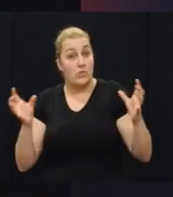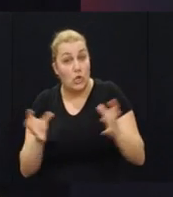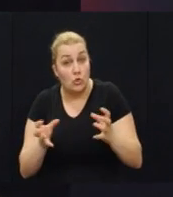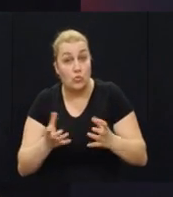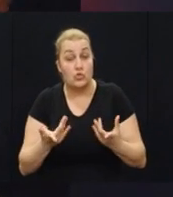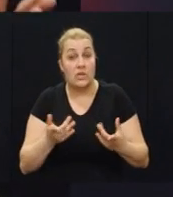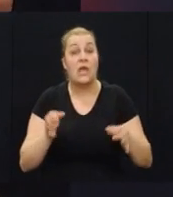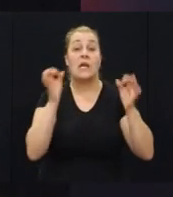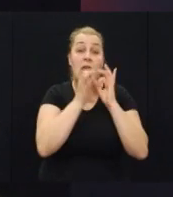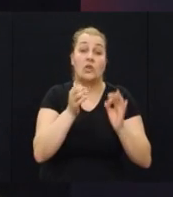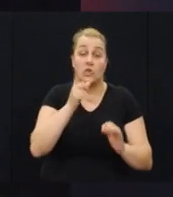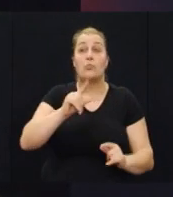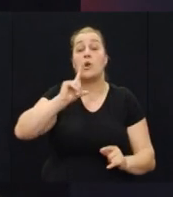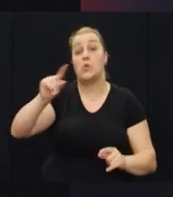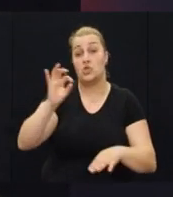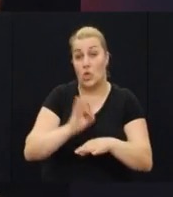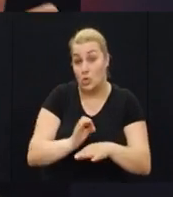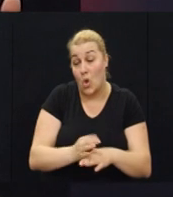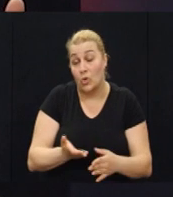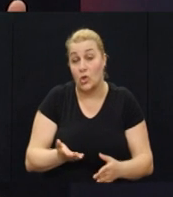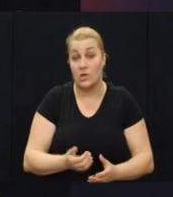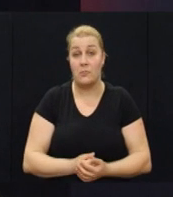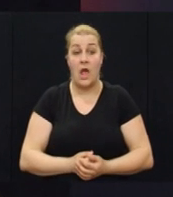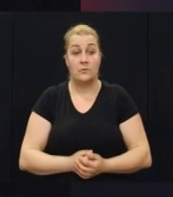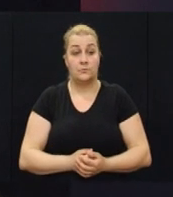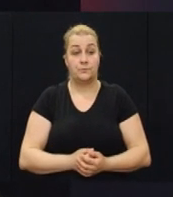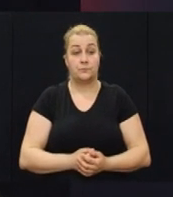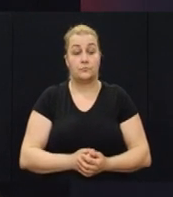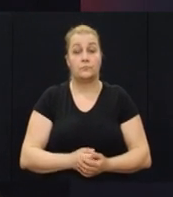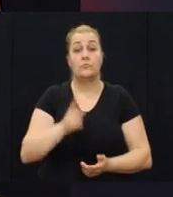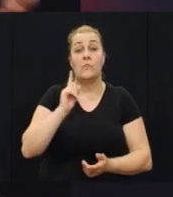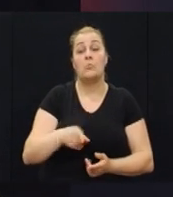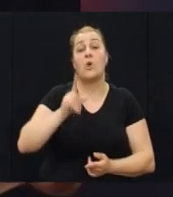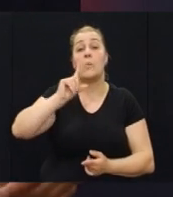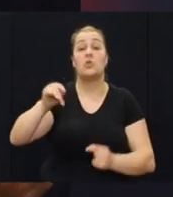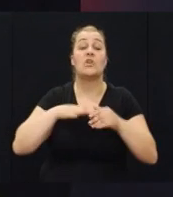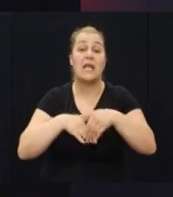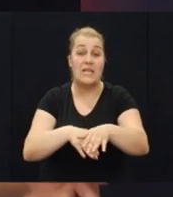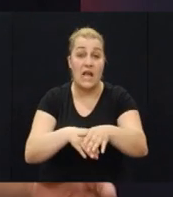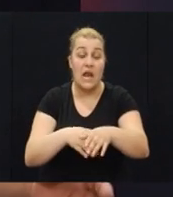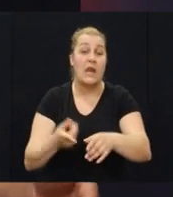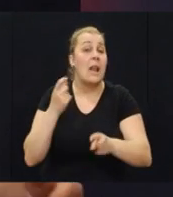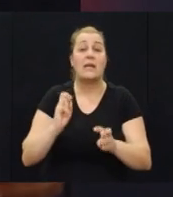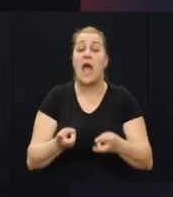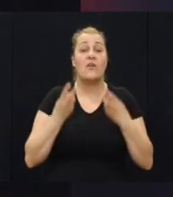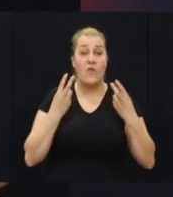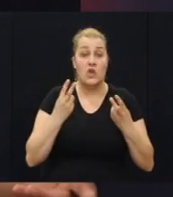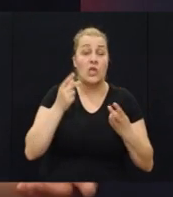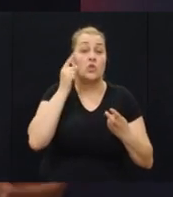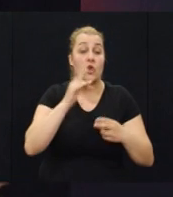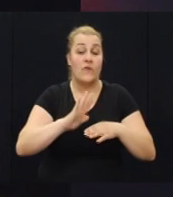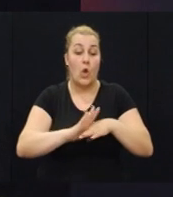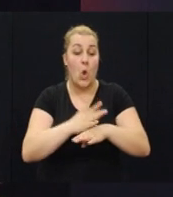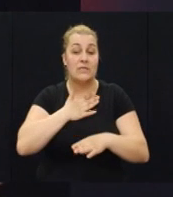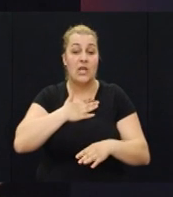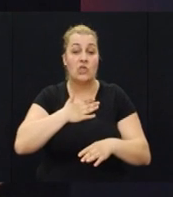moramo nažalost ići i doktorima moramo ići na sahrane ali najbitnija stvar je da čovjek se